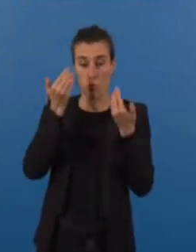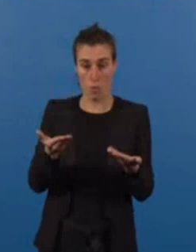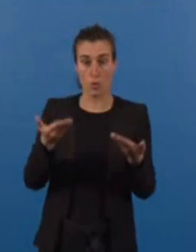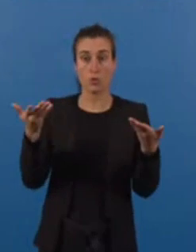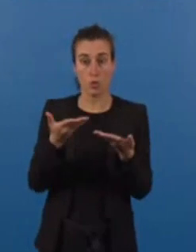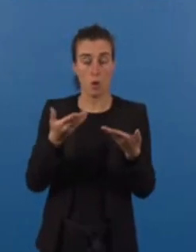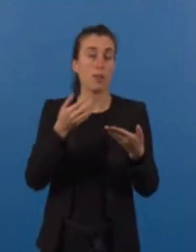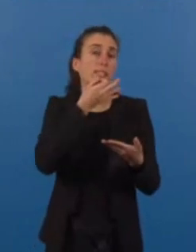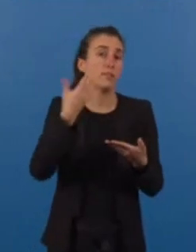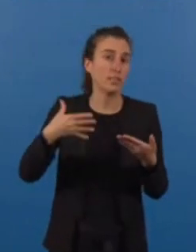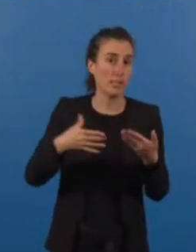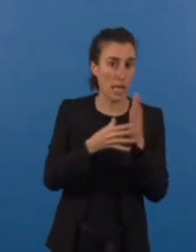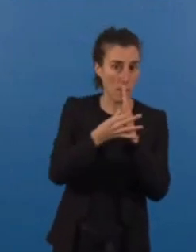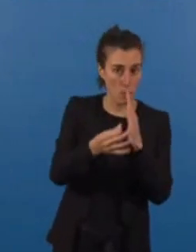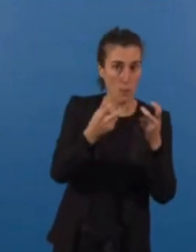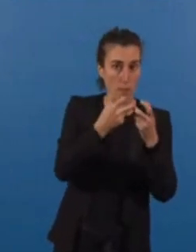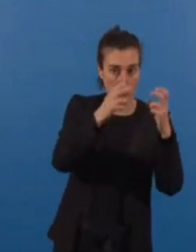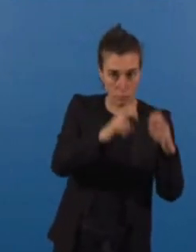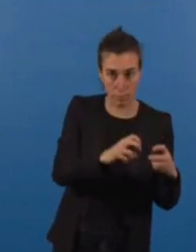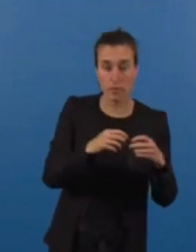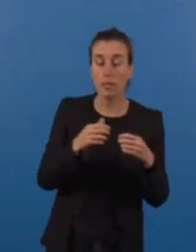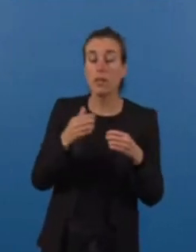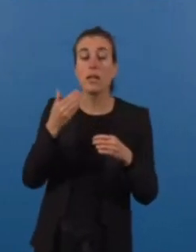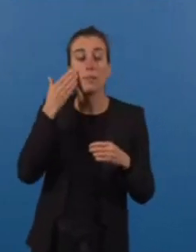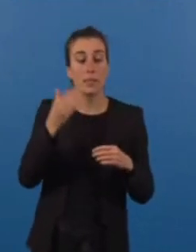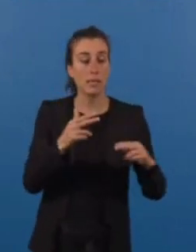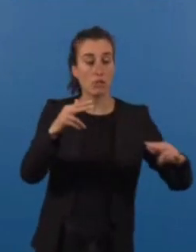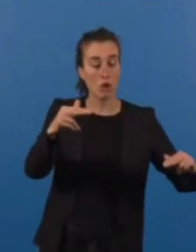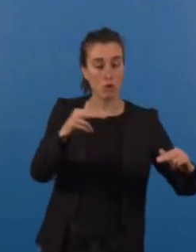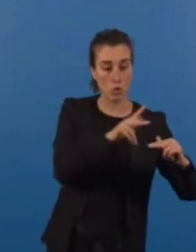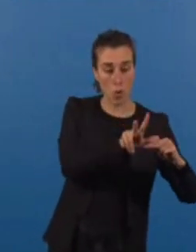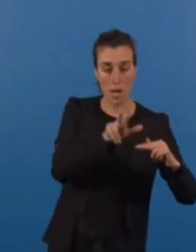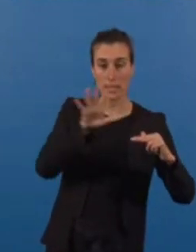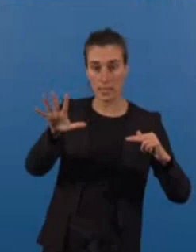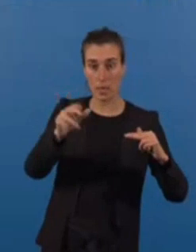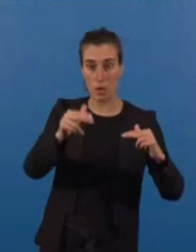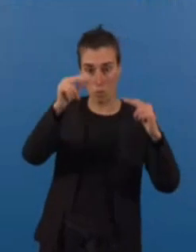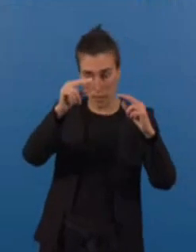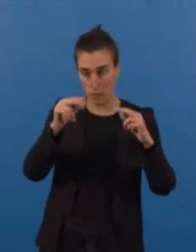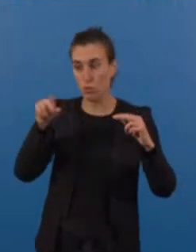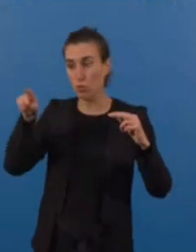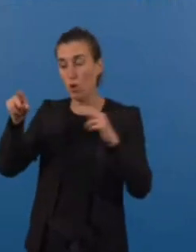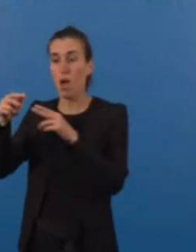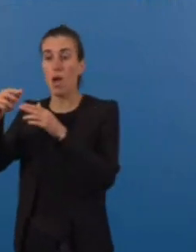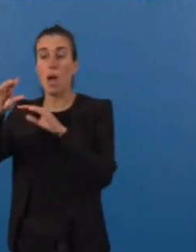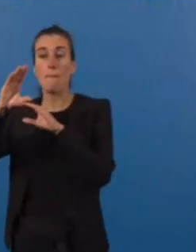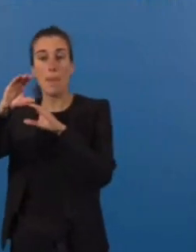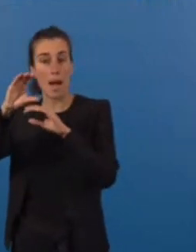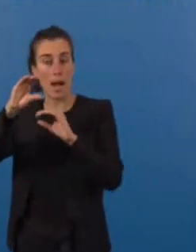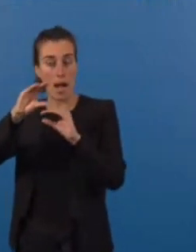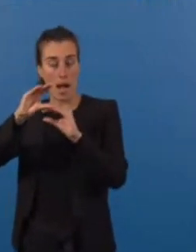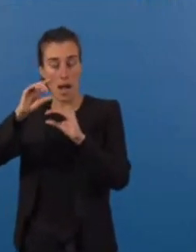des abonnements, une évolution à l'inflation pour les tranches 3 à 5, une augmentation de la part variable, le tarif de la redevance